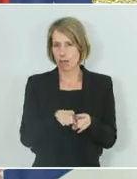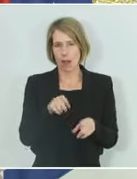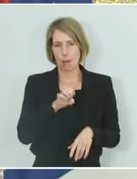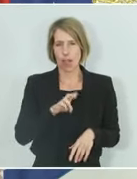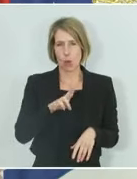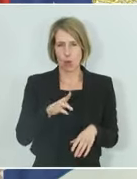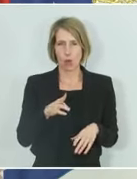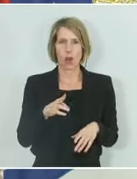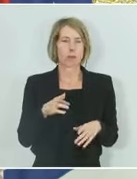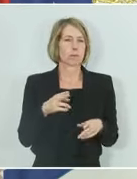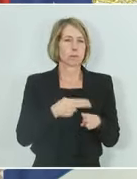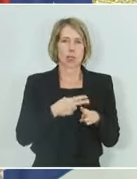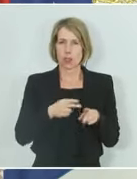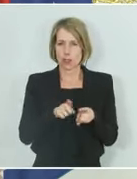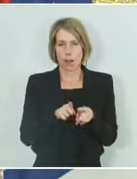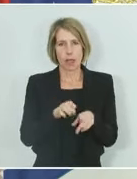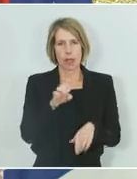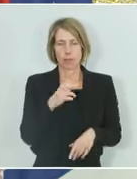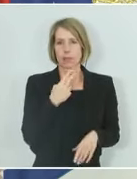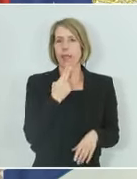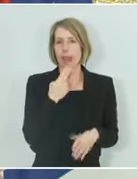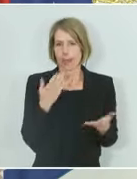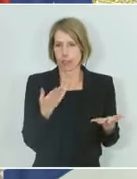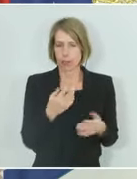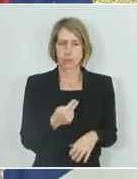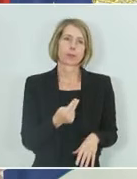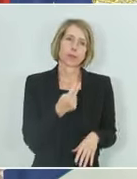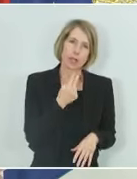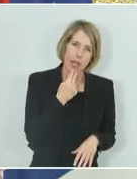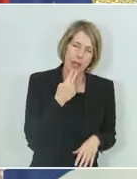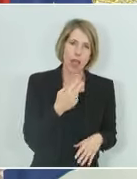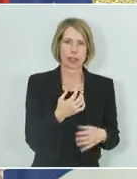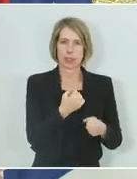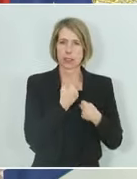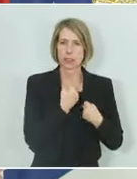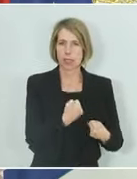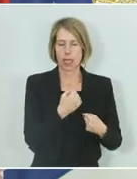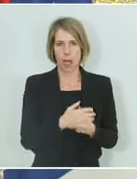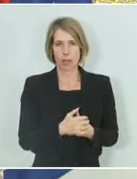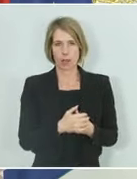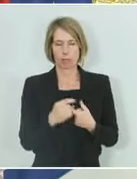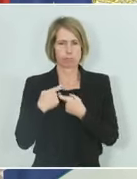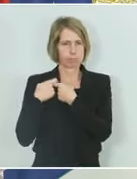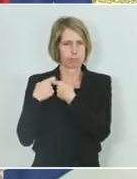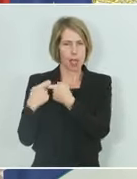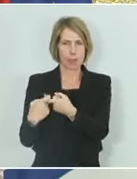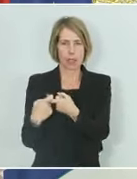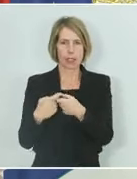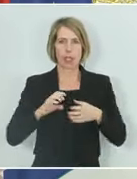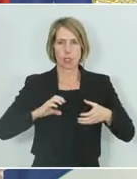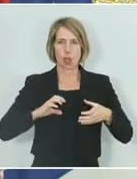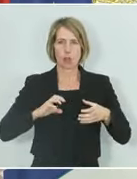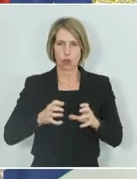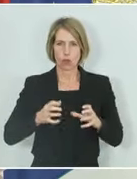Energie, Energieversorgung, Sicherheit. Und auch da die Abhängigkeit von fossiler Energie und